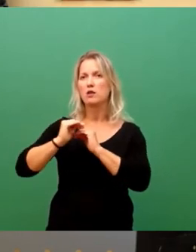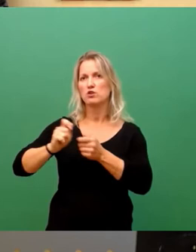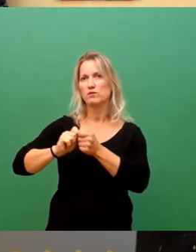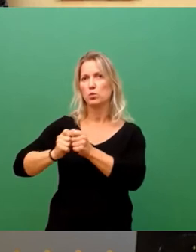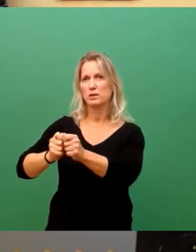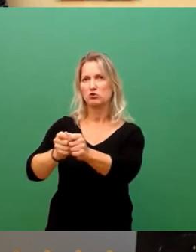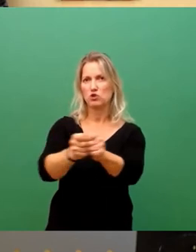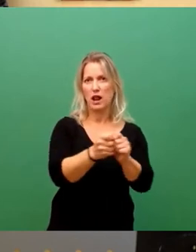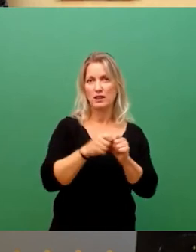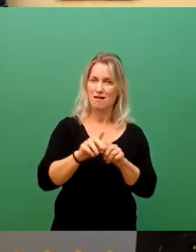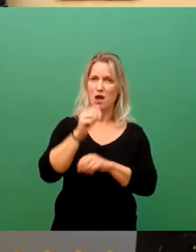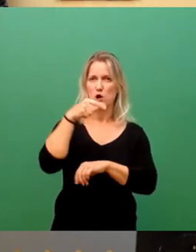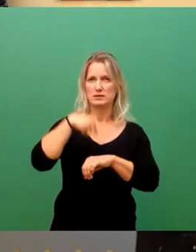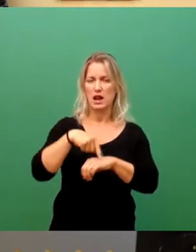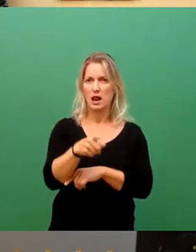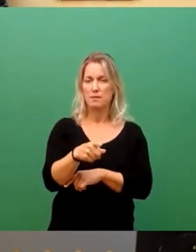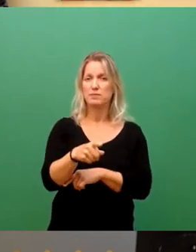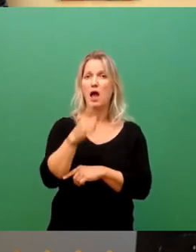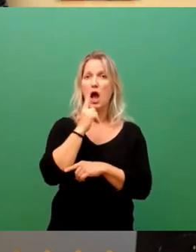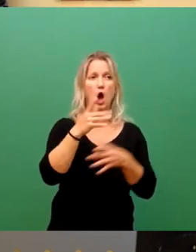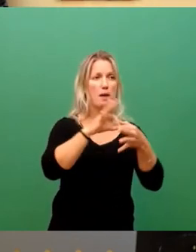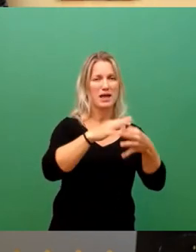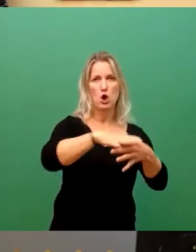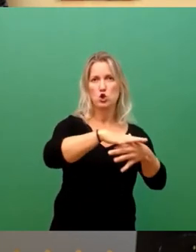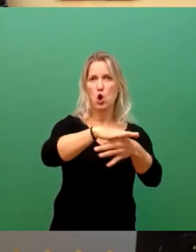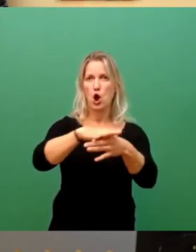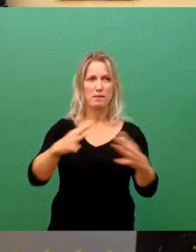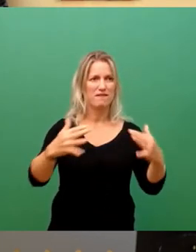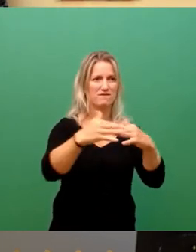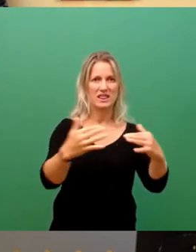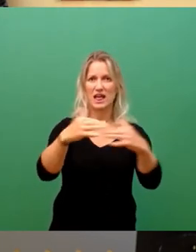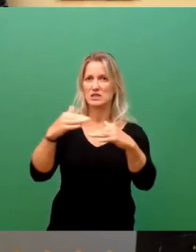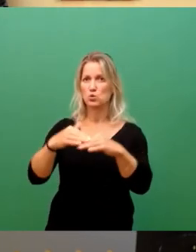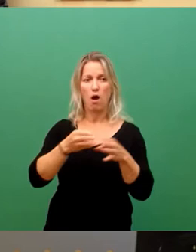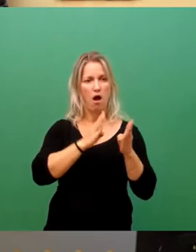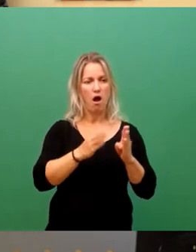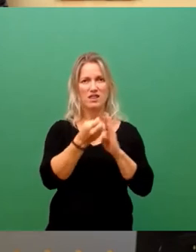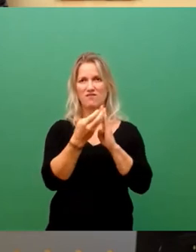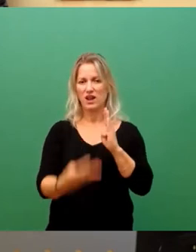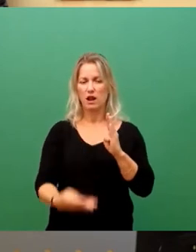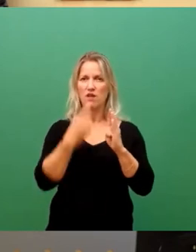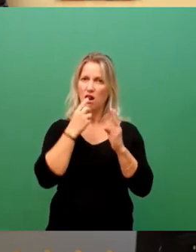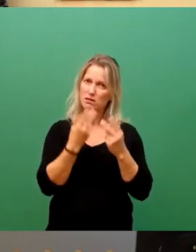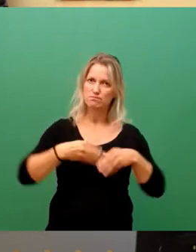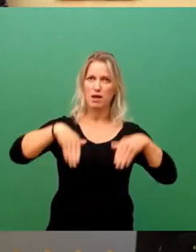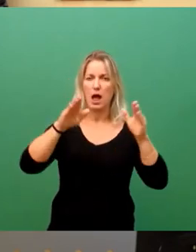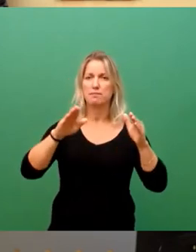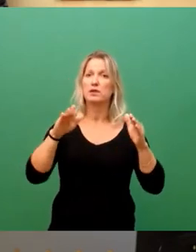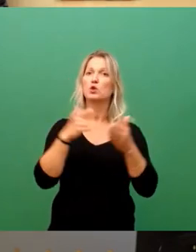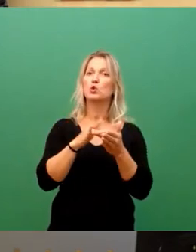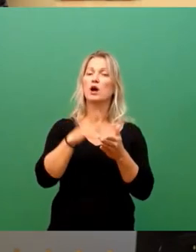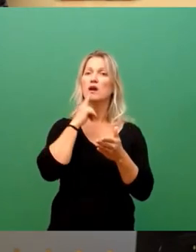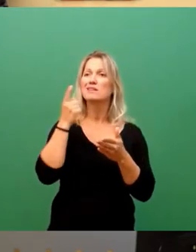Ziele sind die Biotopvernetzung und Steigerung der Artenvielfalt durch Renaturierung naturfernausgebauter